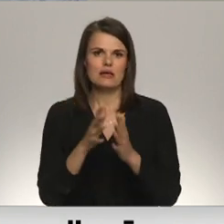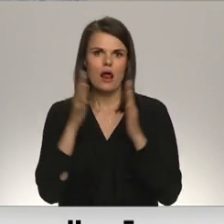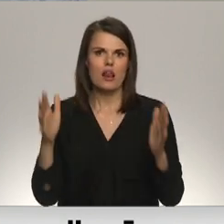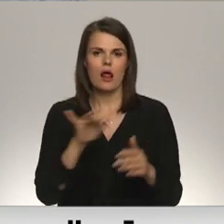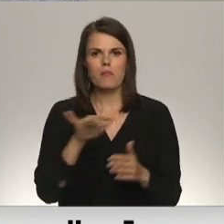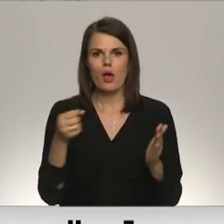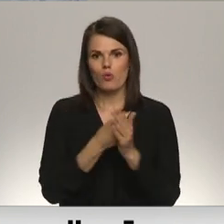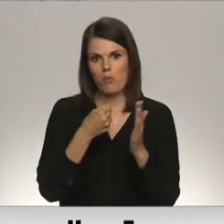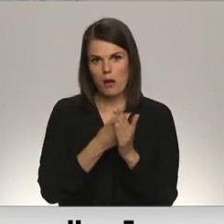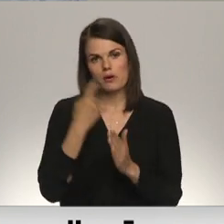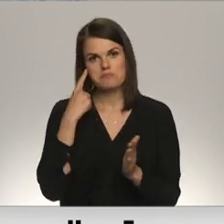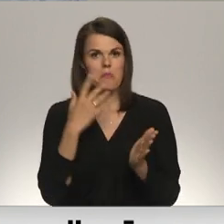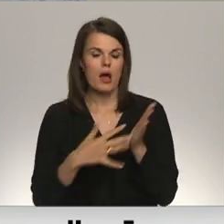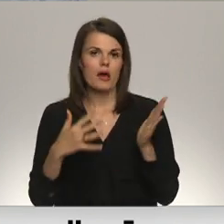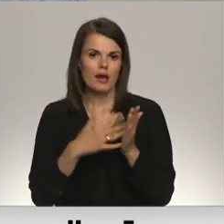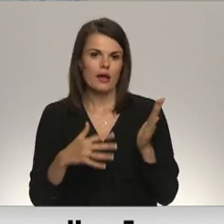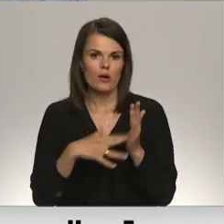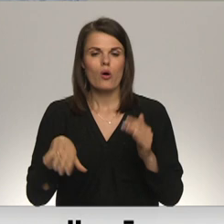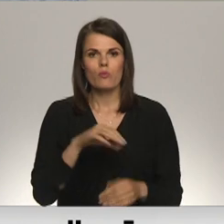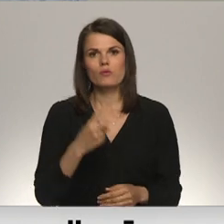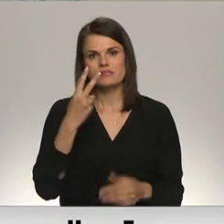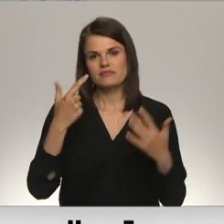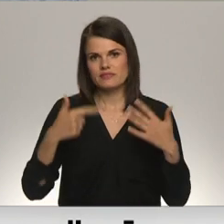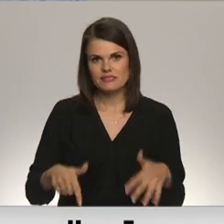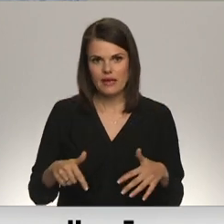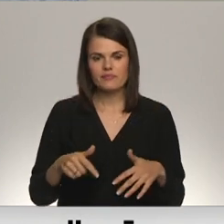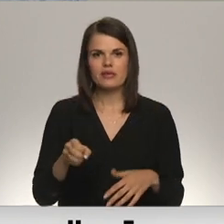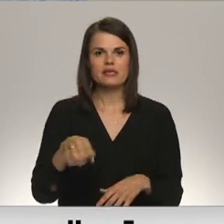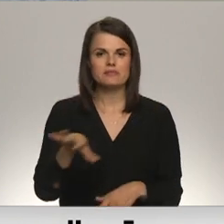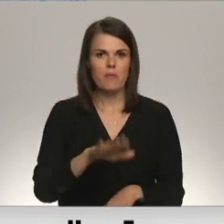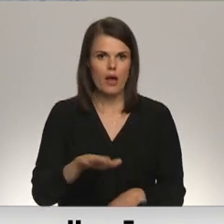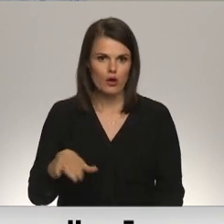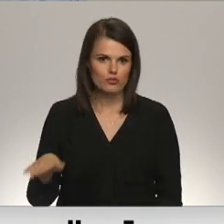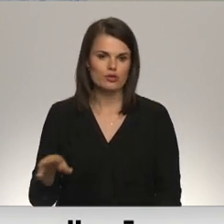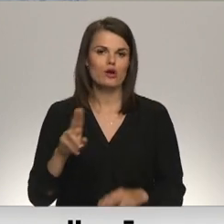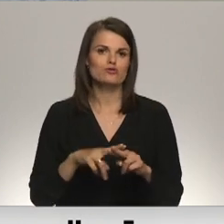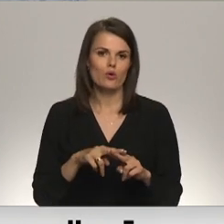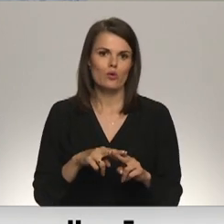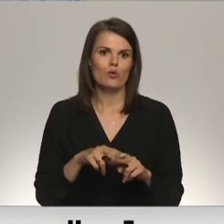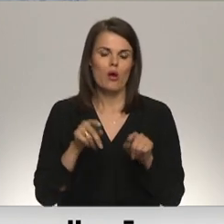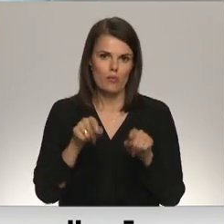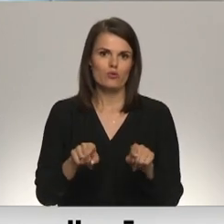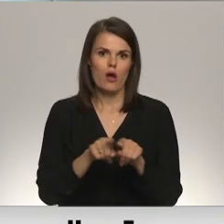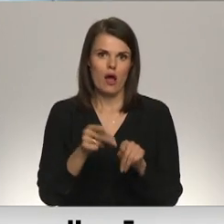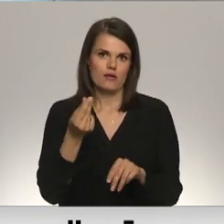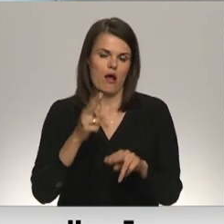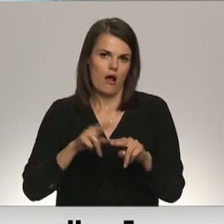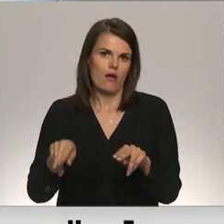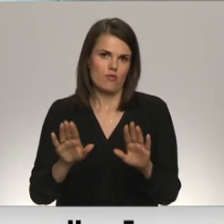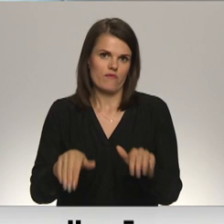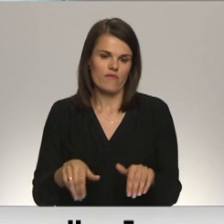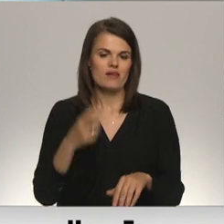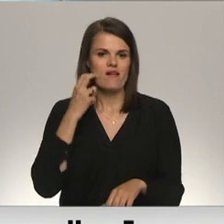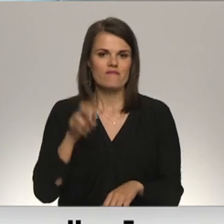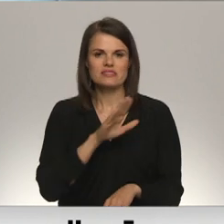pabalsts, tā pareiķina, mums 270 bērnu darzā, par to jau var atļauties. Vecāki